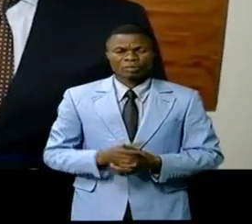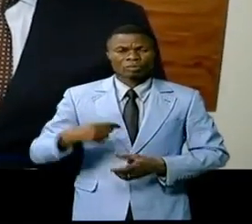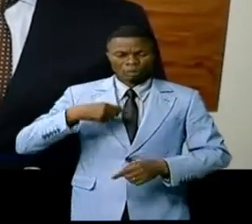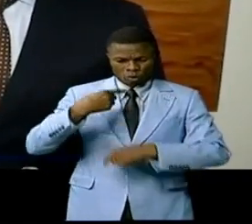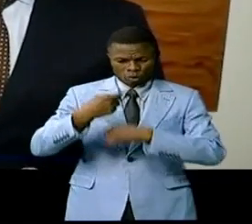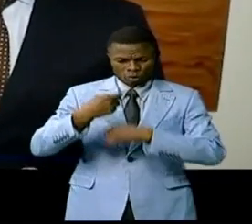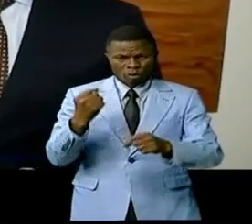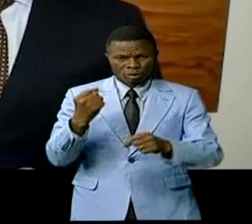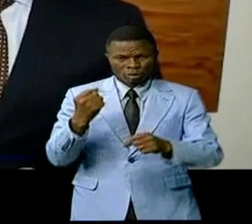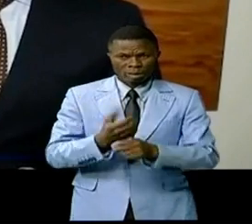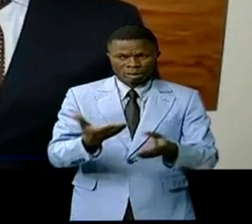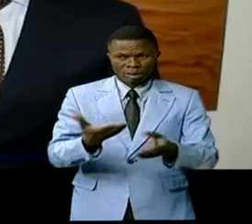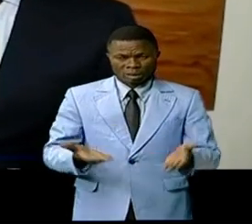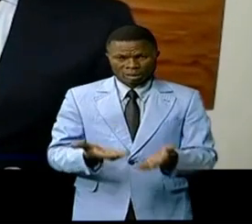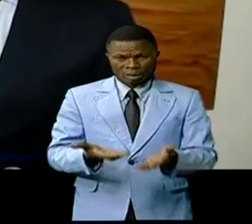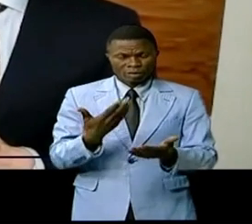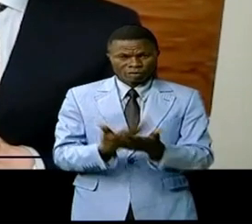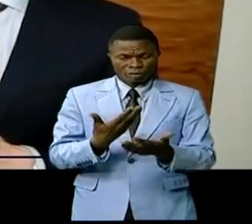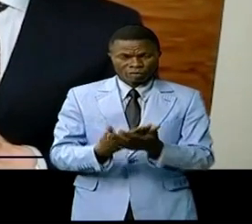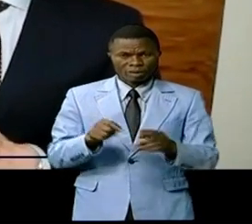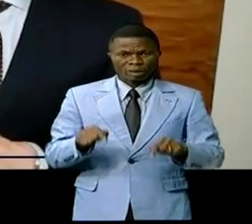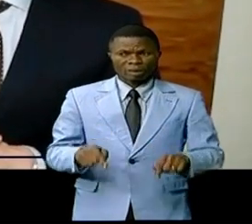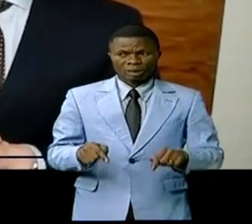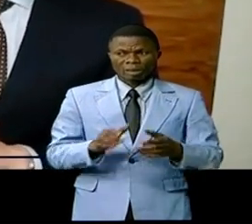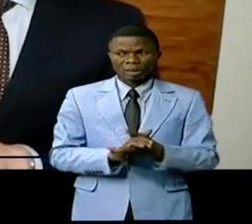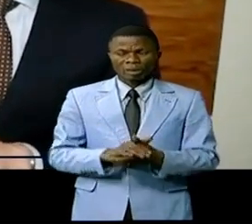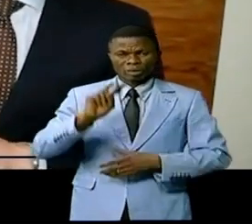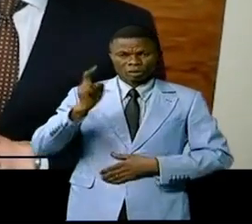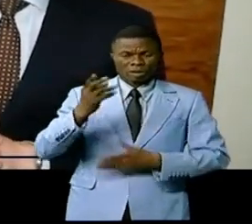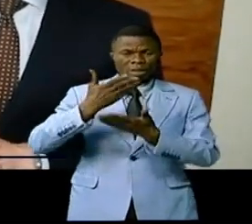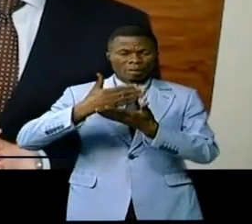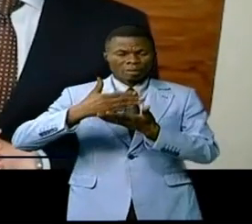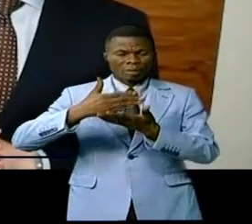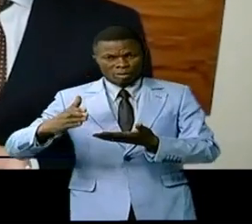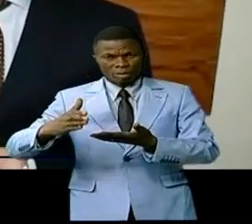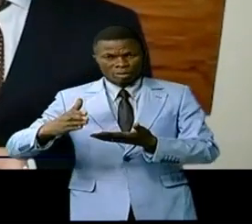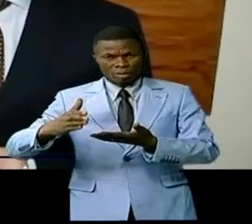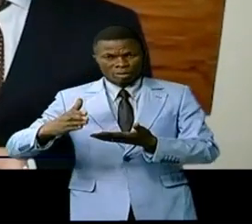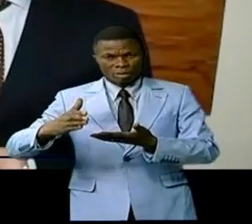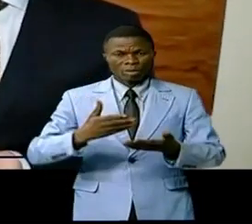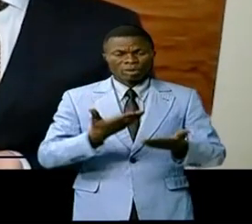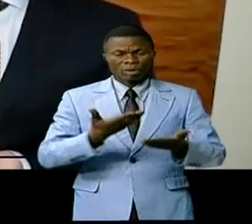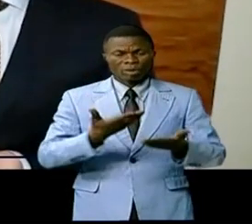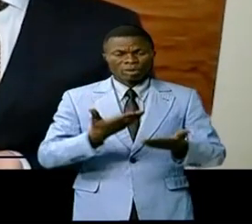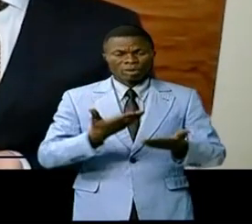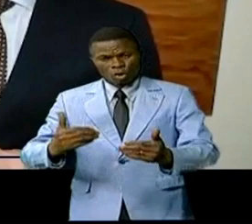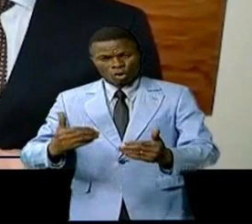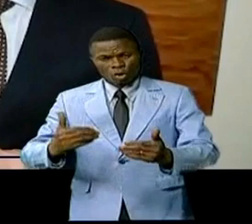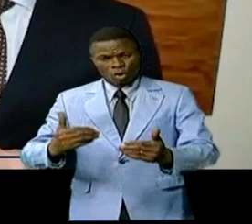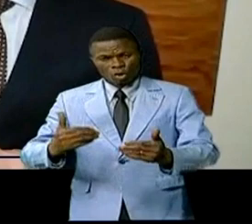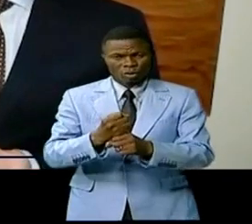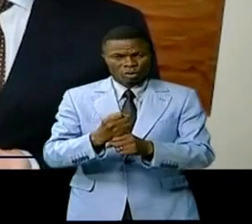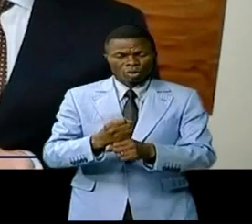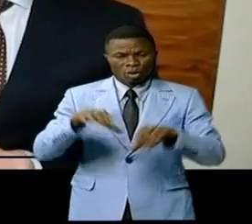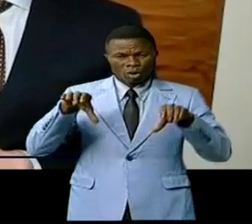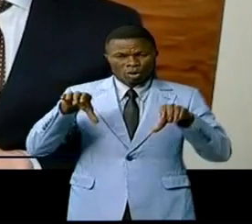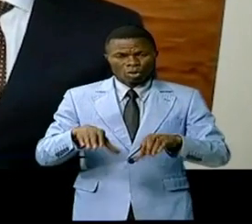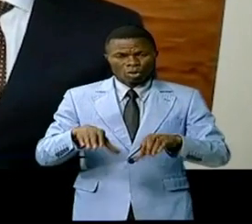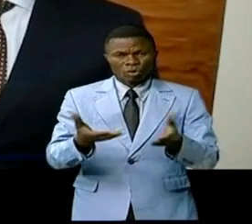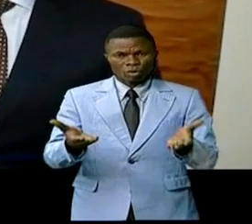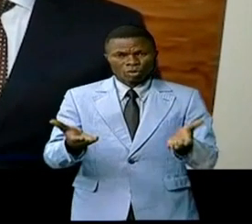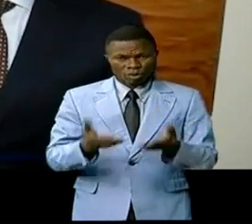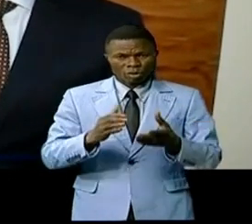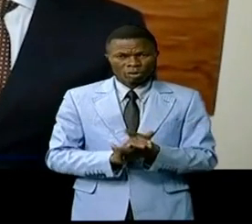les opérations bientôt, plus tôt possible. Et la deuxième étape, c'est amener ces opérations directement au Congo. C'est qu